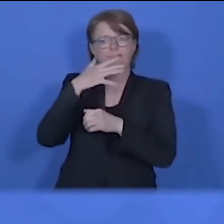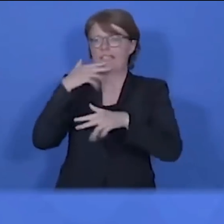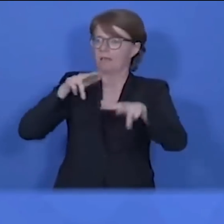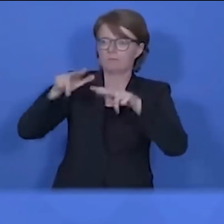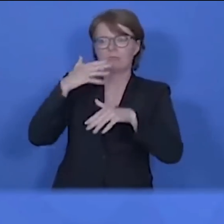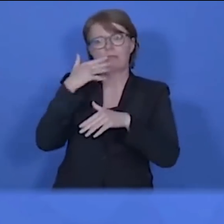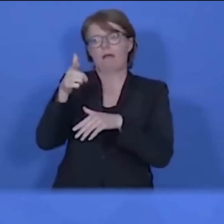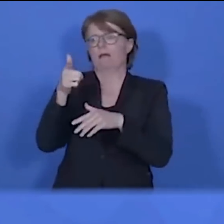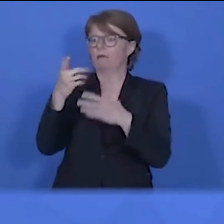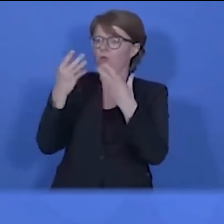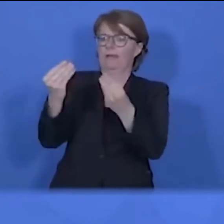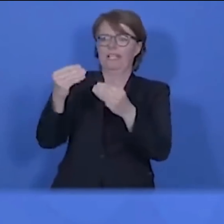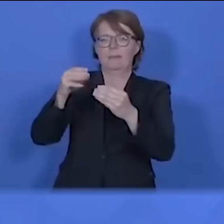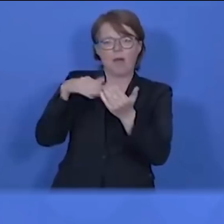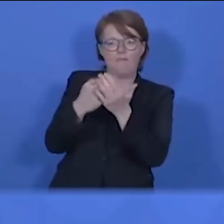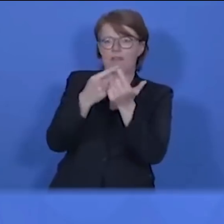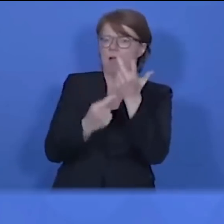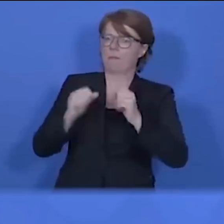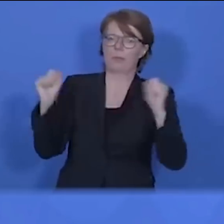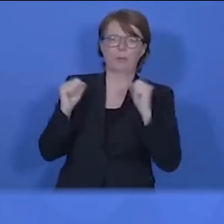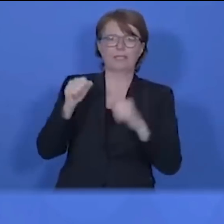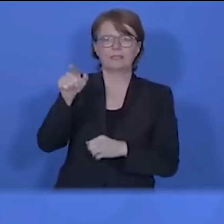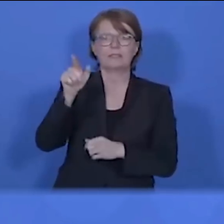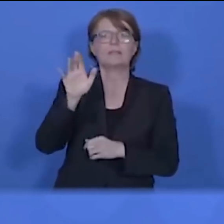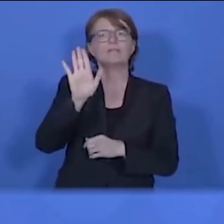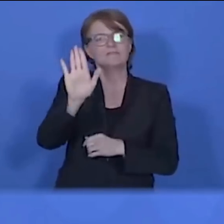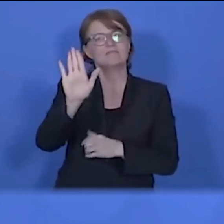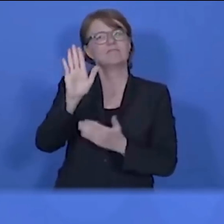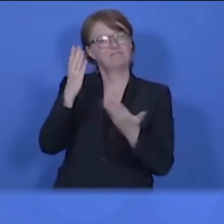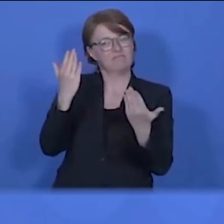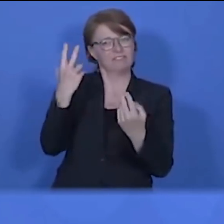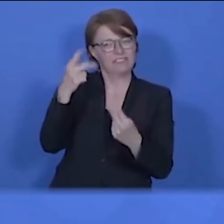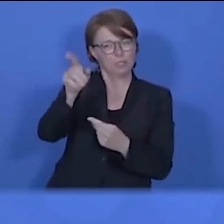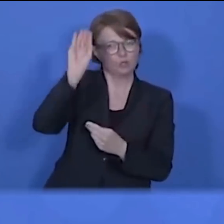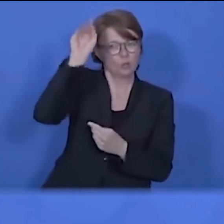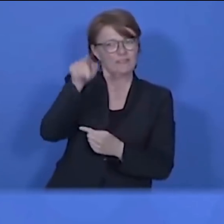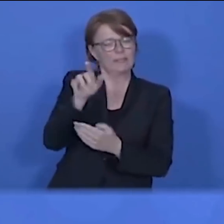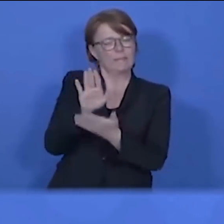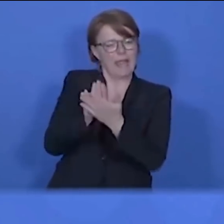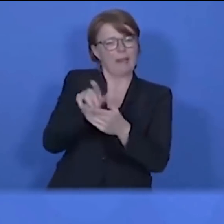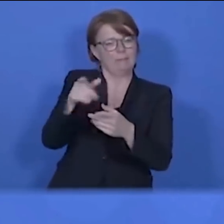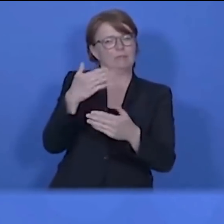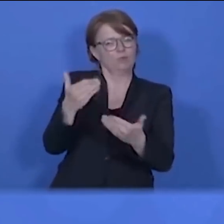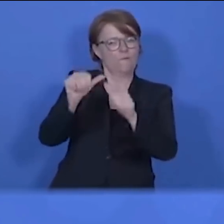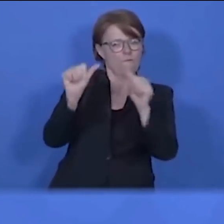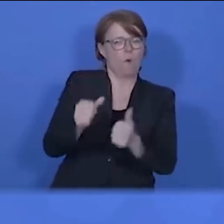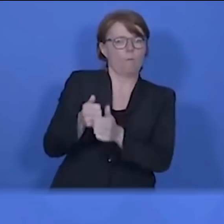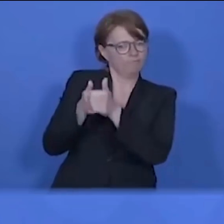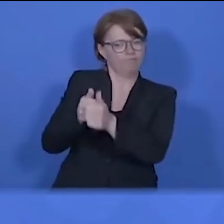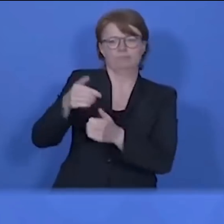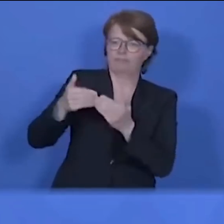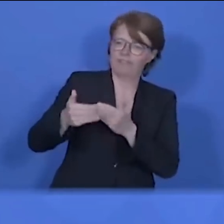bedanken. Sie haben sozusagen wirklich viel von unserer Zukunft im Augenblick in Ihrer Hand. Und deshalb haben wir Sie auch unterstützt und